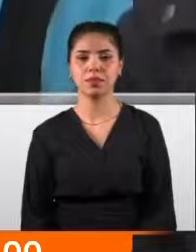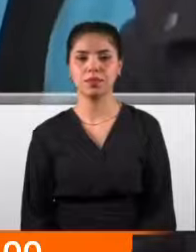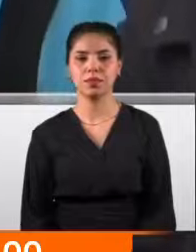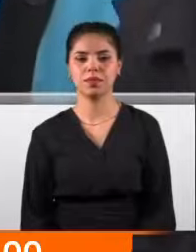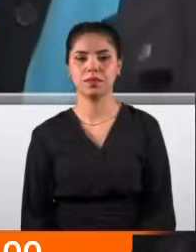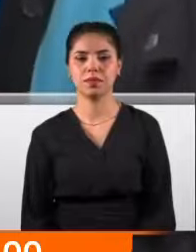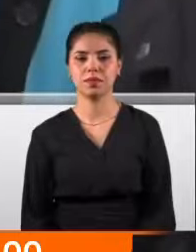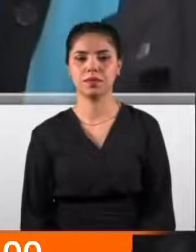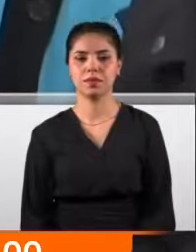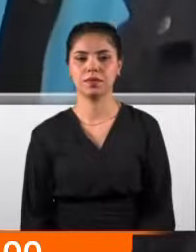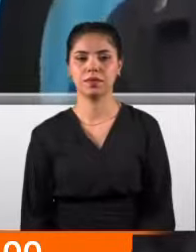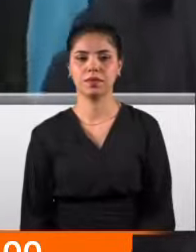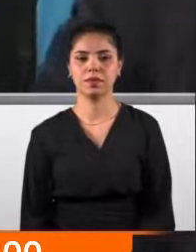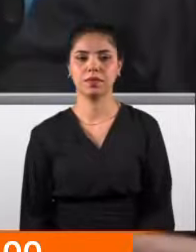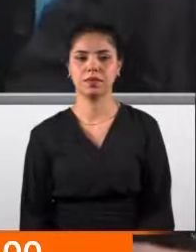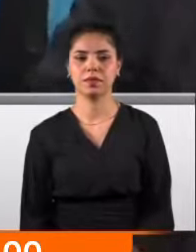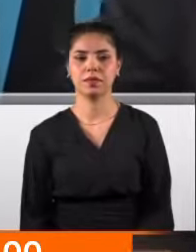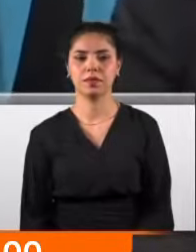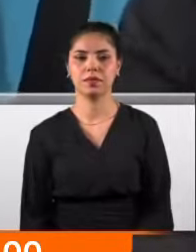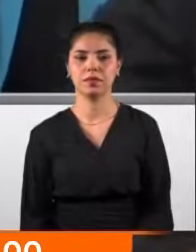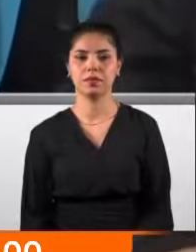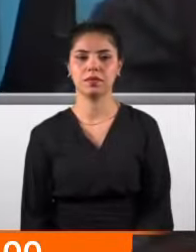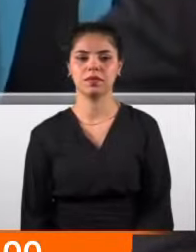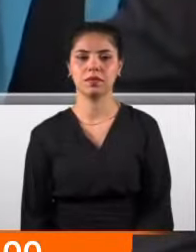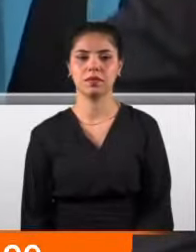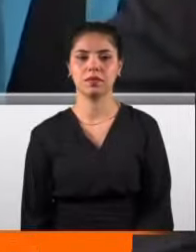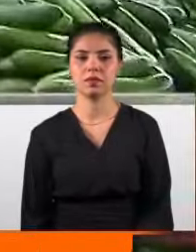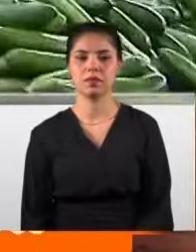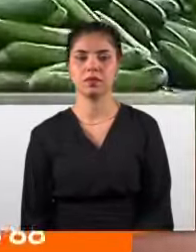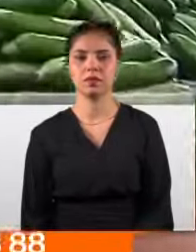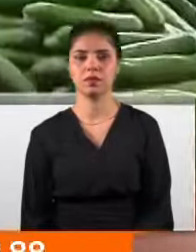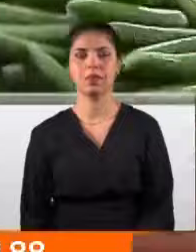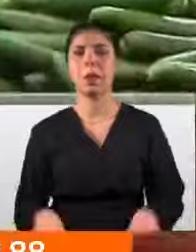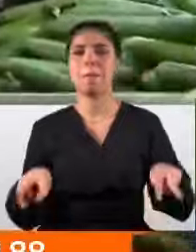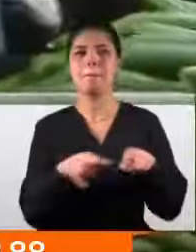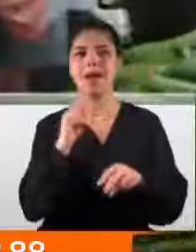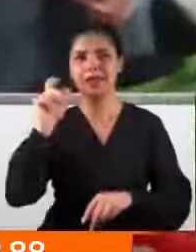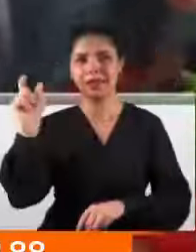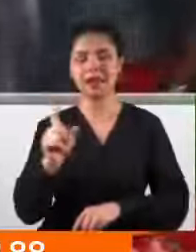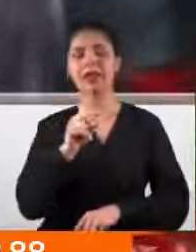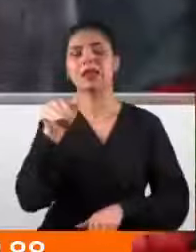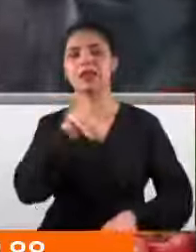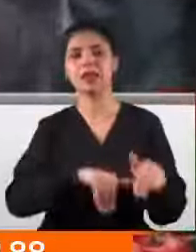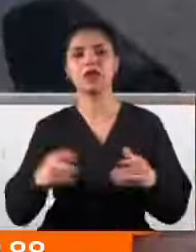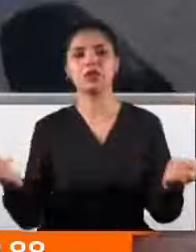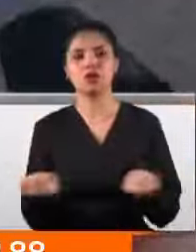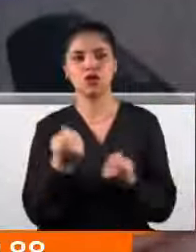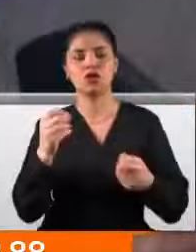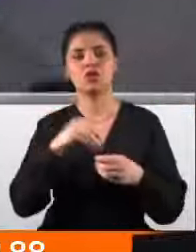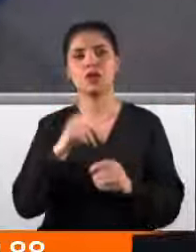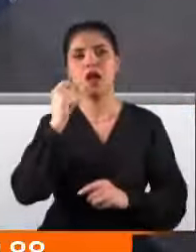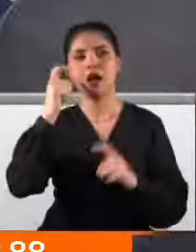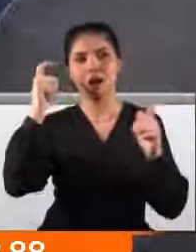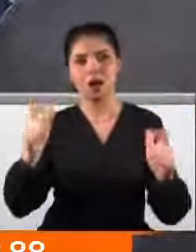edebilirsek oy alacağız, ikna edemezsek oylarını alamayacağız. Akşener, seçim turuna Ankara-Sincan'da pazar